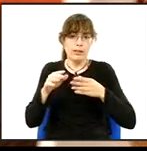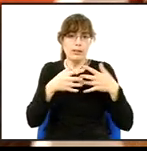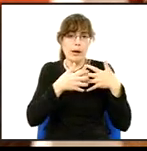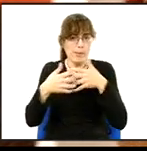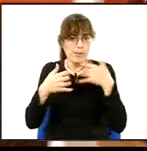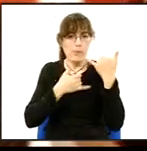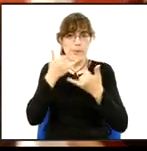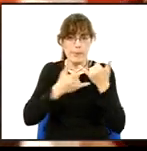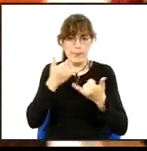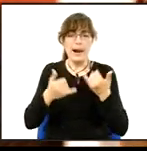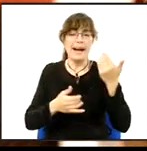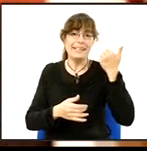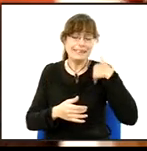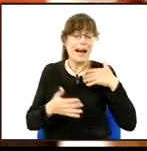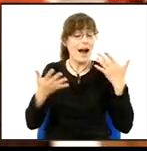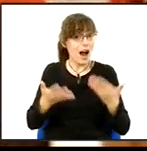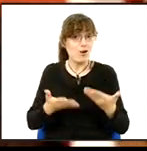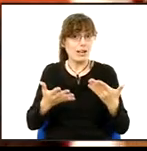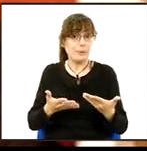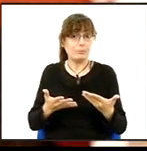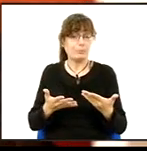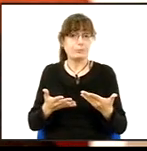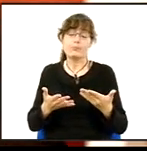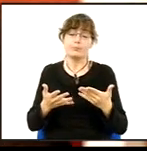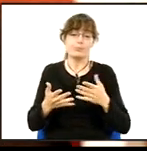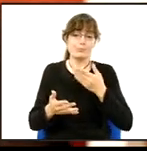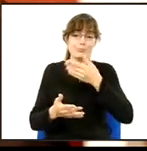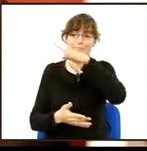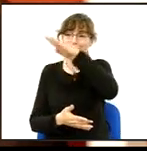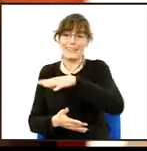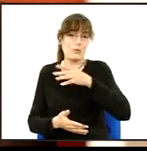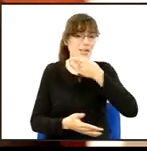que hi ha en aquests moments entre Catalunya i l'Estat.